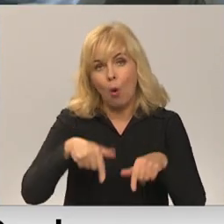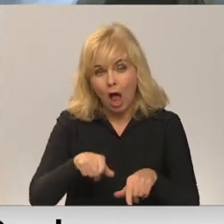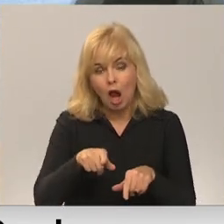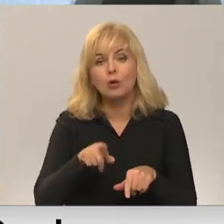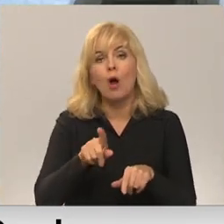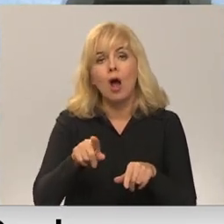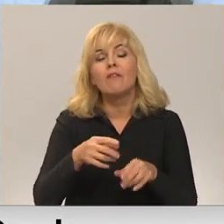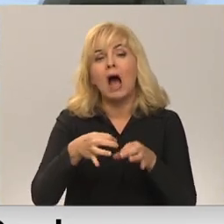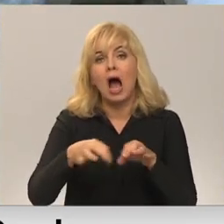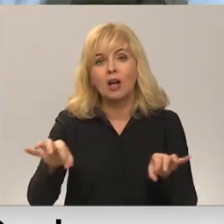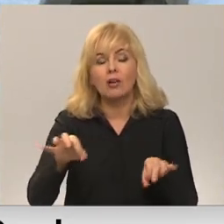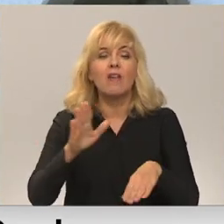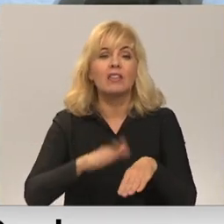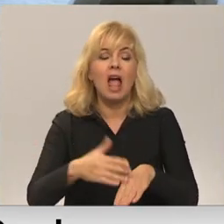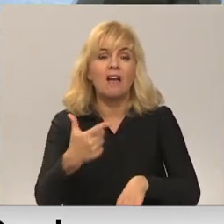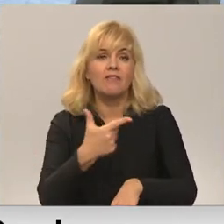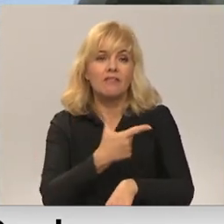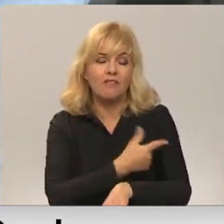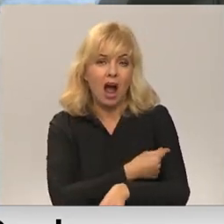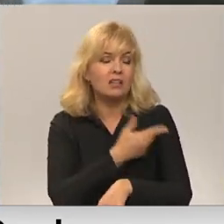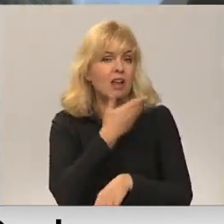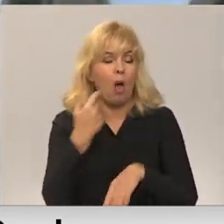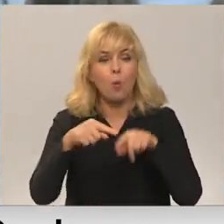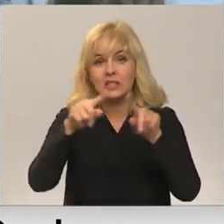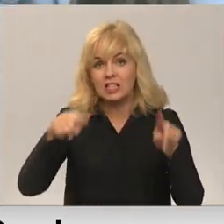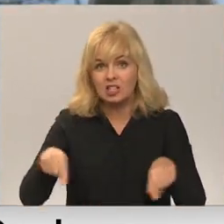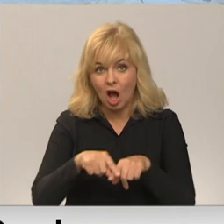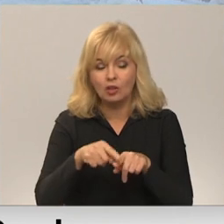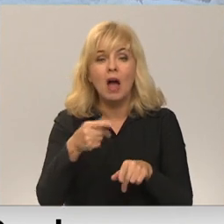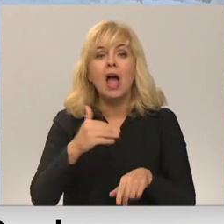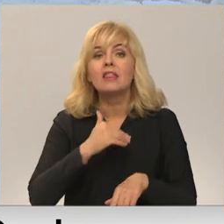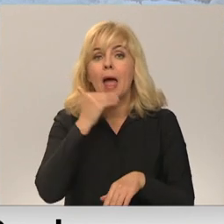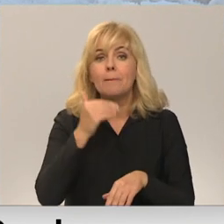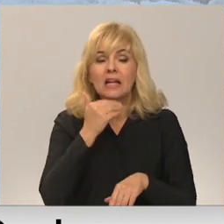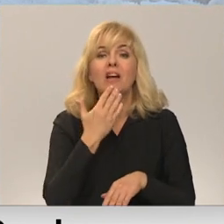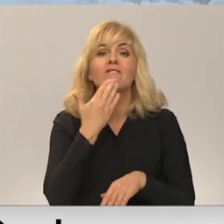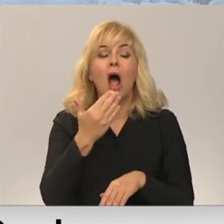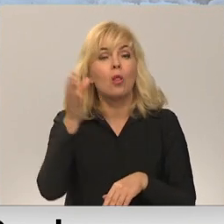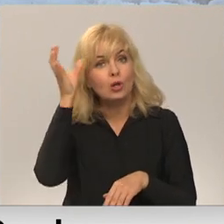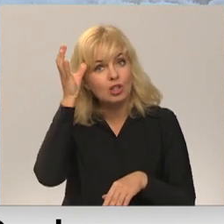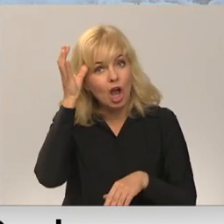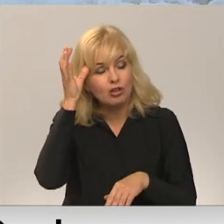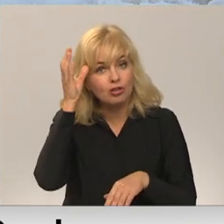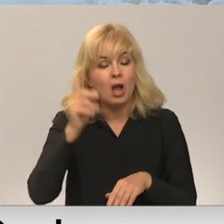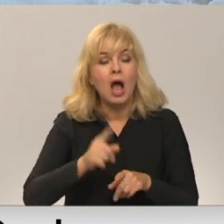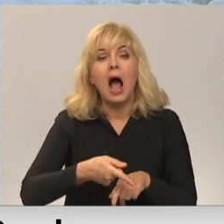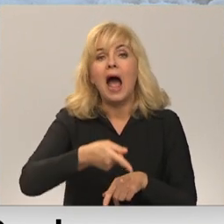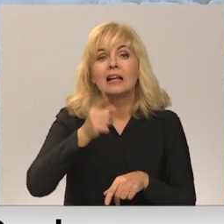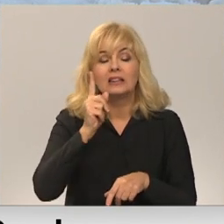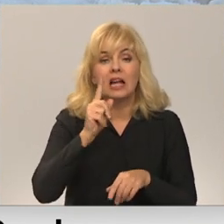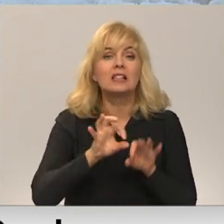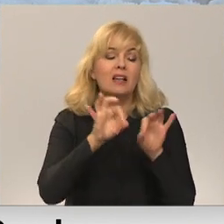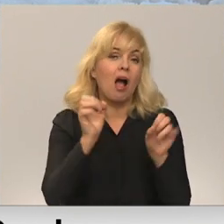atstādināt vakcinācijas certifikāta nēsamības dēļ. Arī nepietiekamās valodas zināšanas citiem liedzu sāk darbu